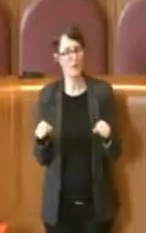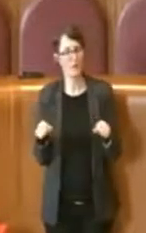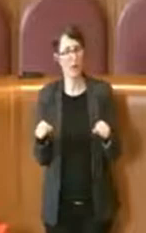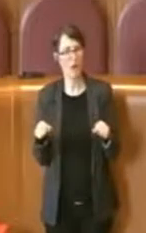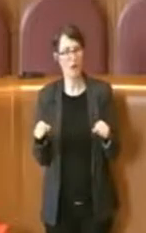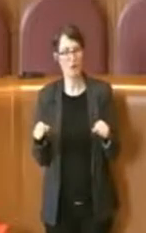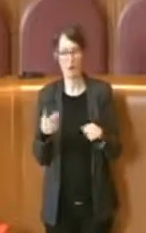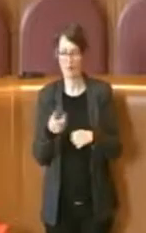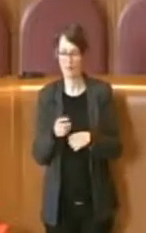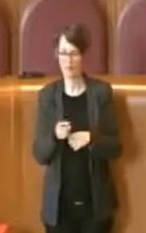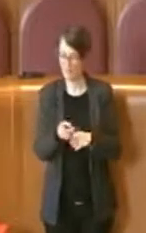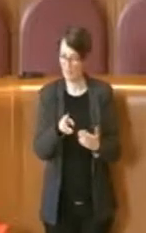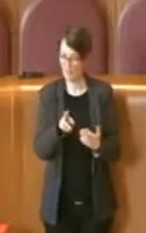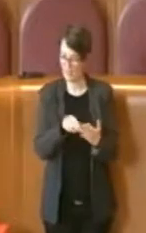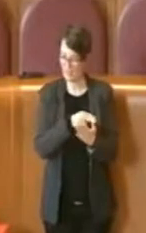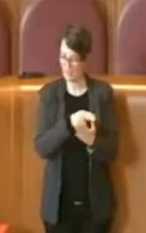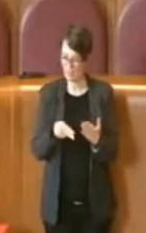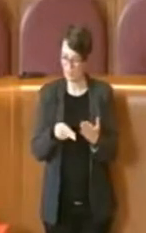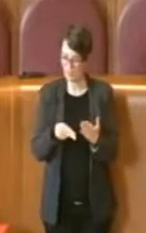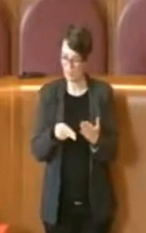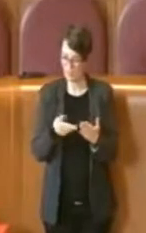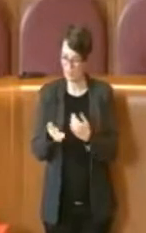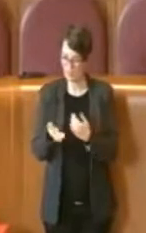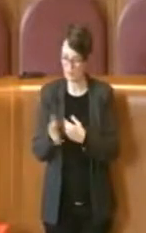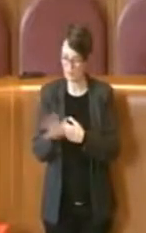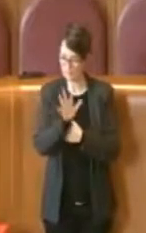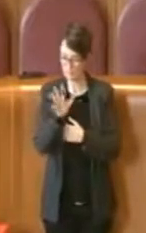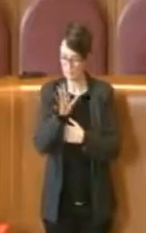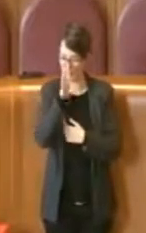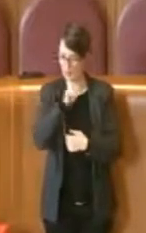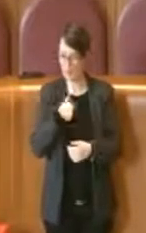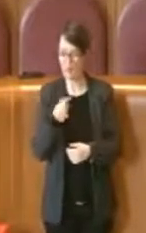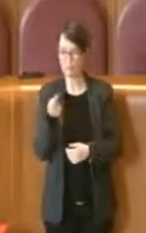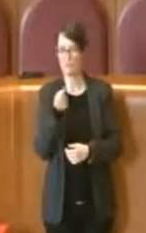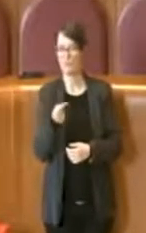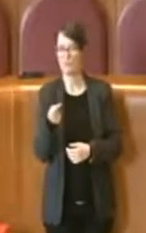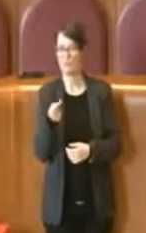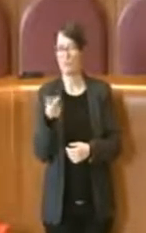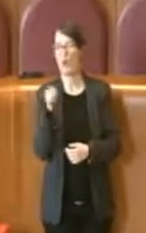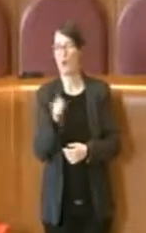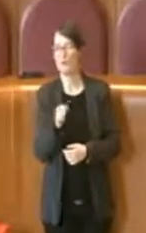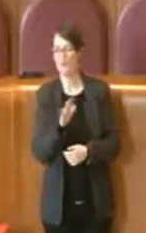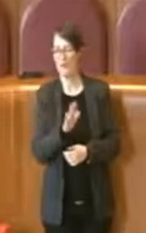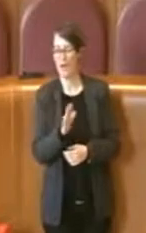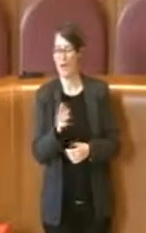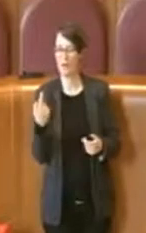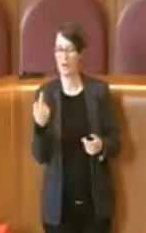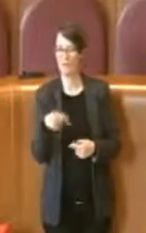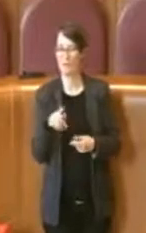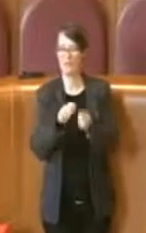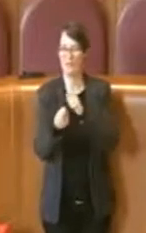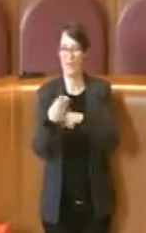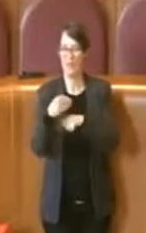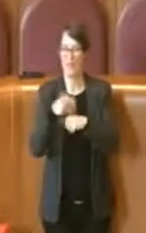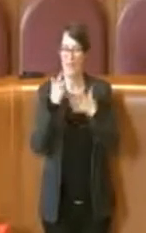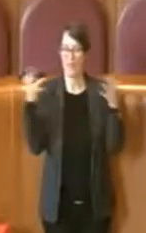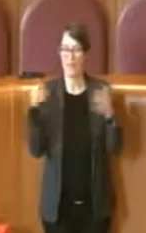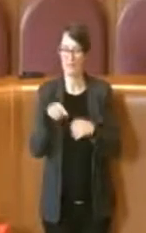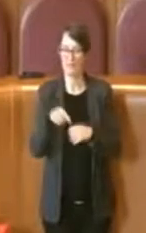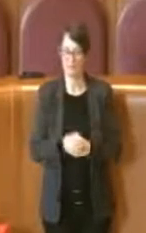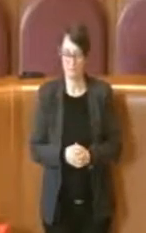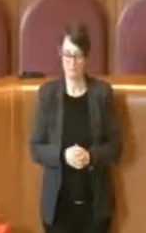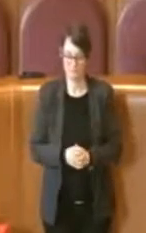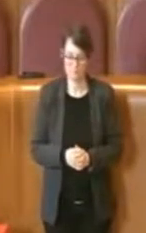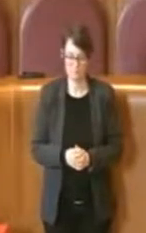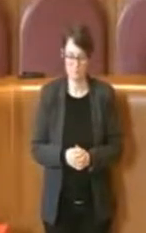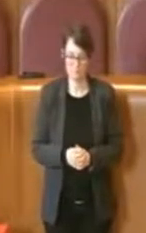sembra di aver capito, in maniera contraria a questo maxiemendamento. Vedo però,